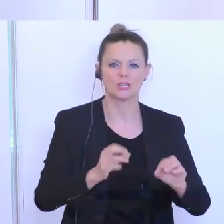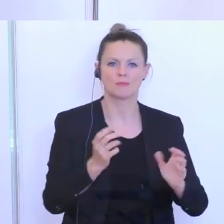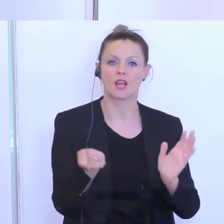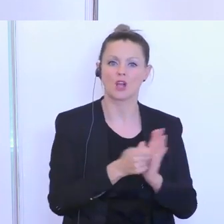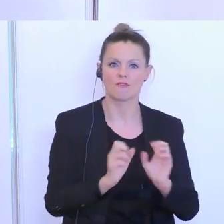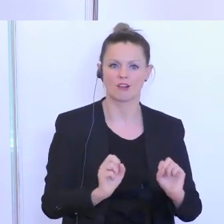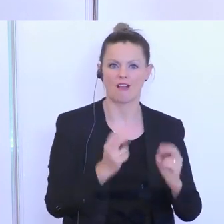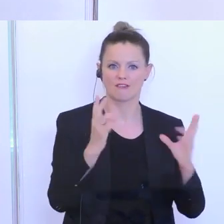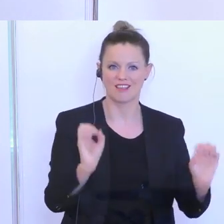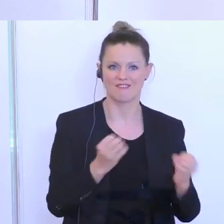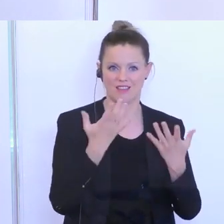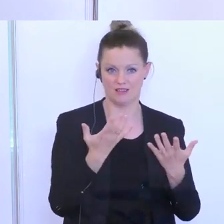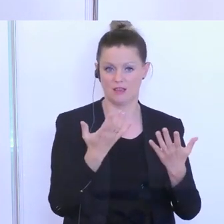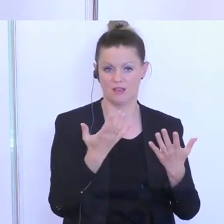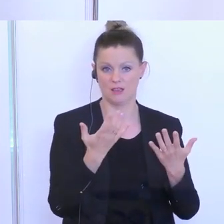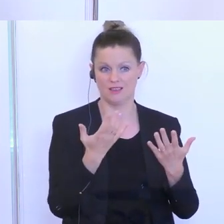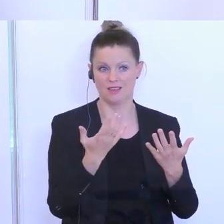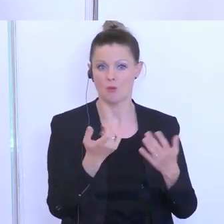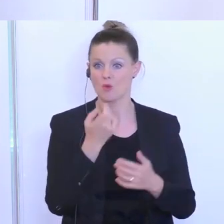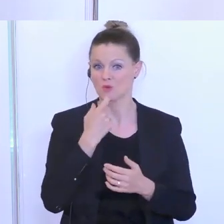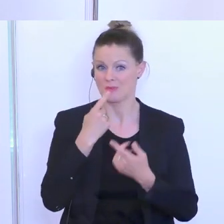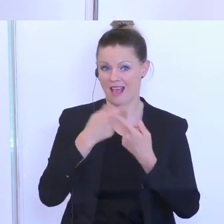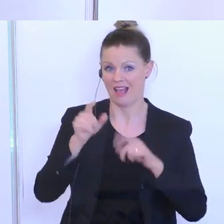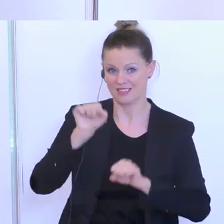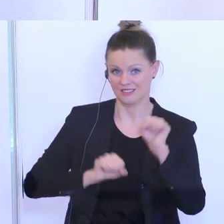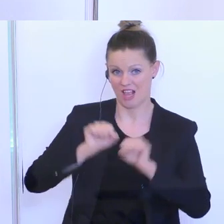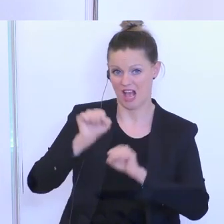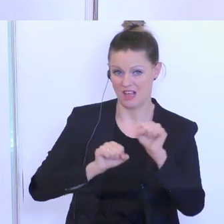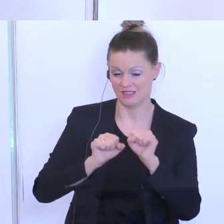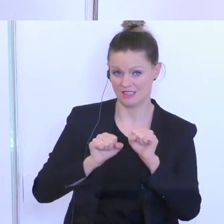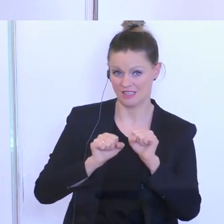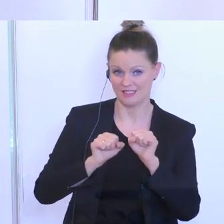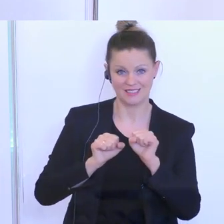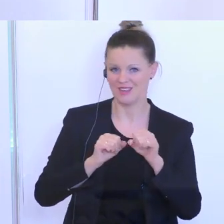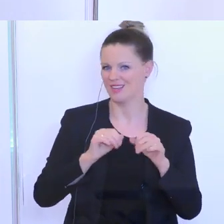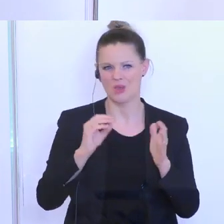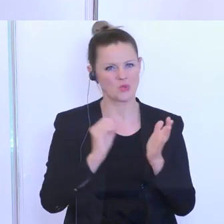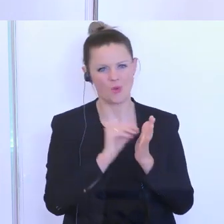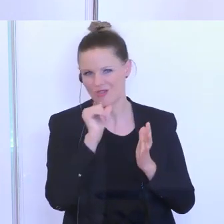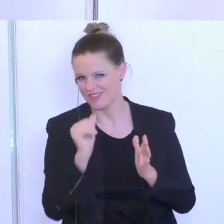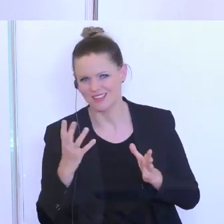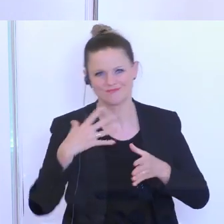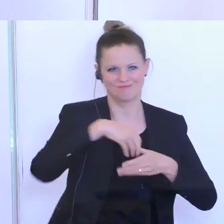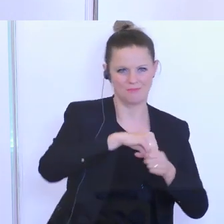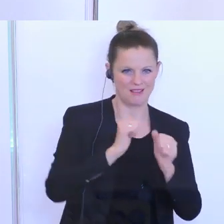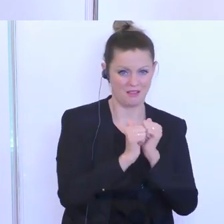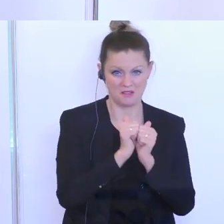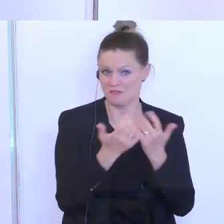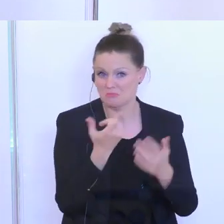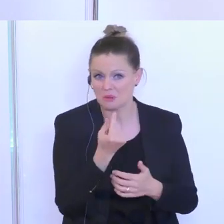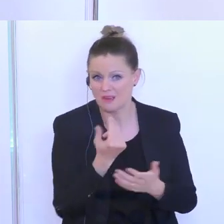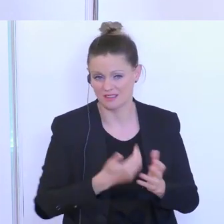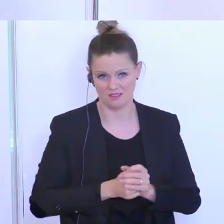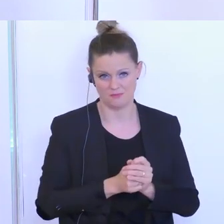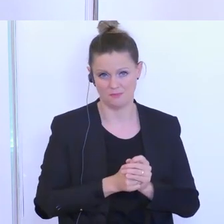auf Basis von Verhaltensveränderungen der Konsumentinnen und Konsumenten passieren, noch nicht eingepreist sind. Was bedeutet das? Was bedeutet